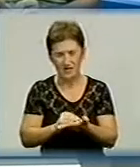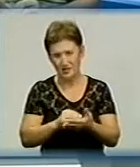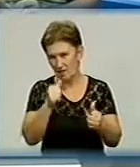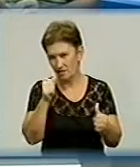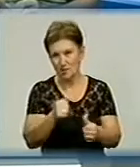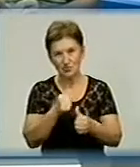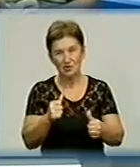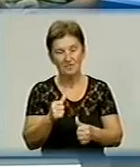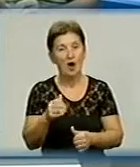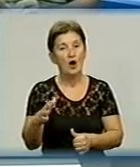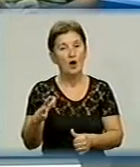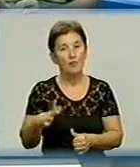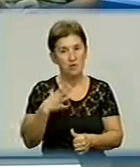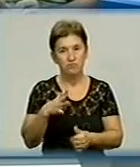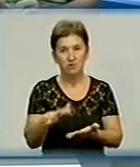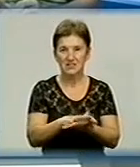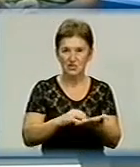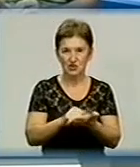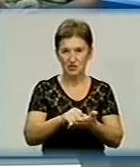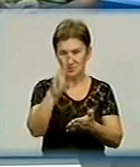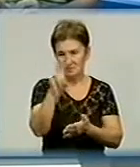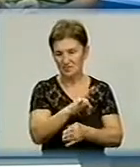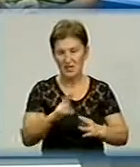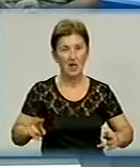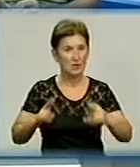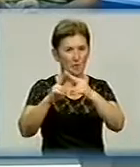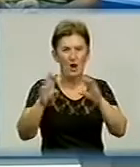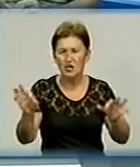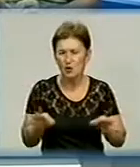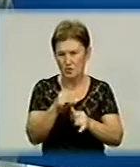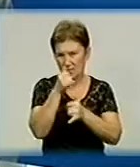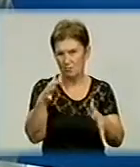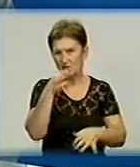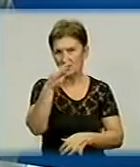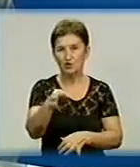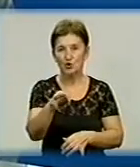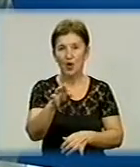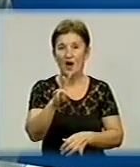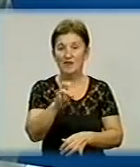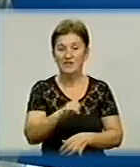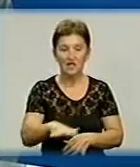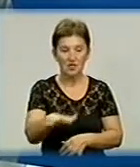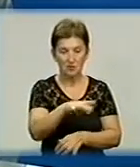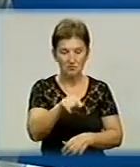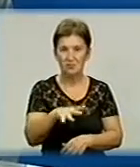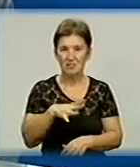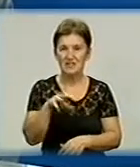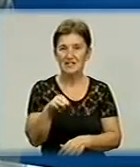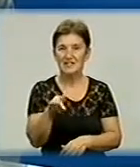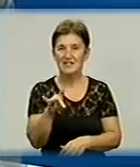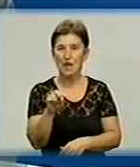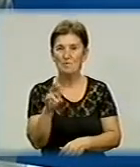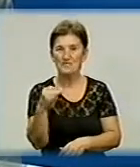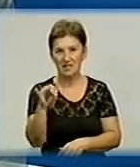був би знищений цей храм, вже ніколи б не могли сказати, що в Тріпільці були храми. Розумієте? А